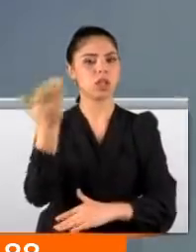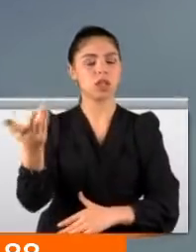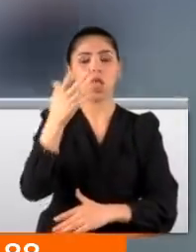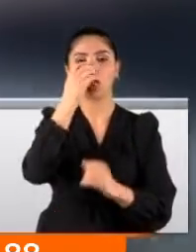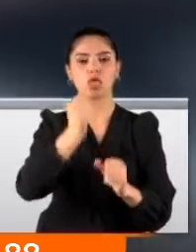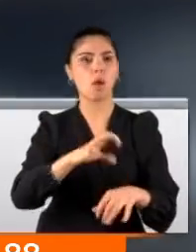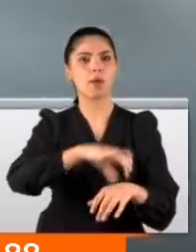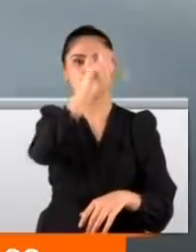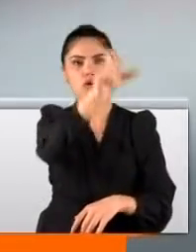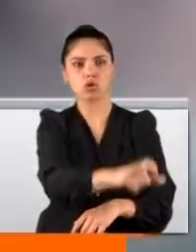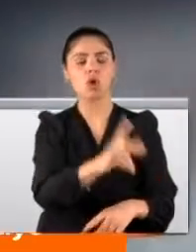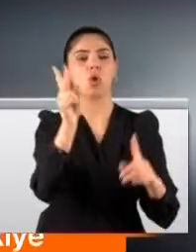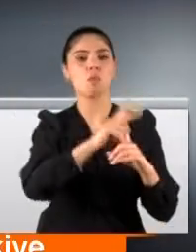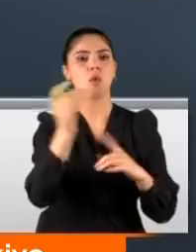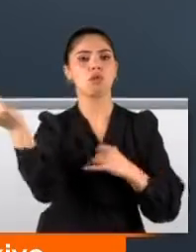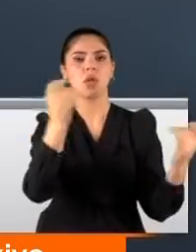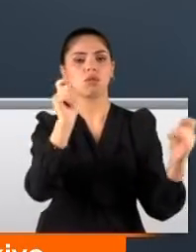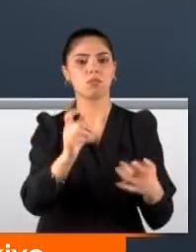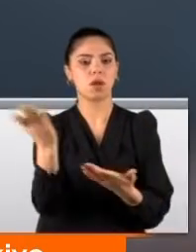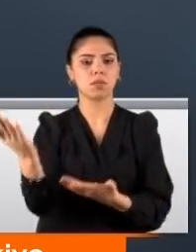nöbetçi doktorla hem de polisle tartıştılar.